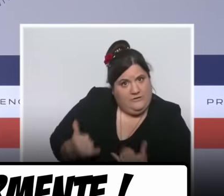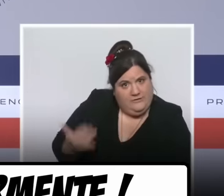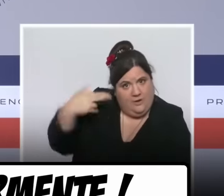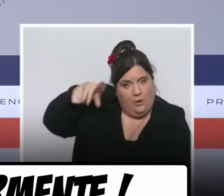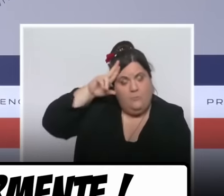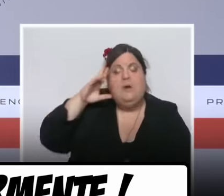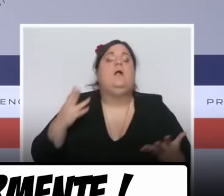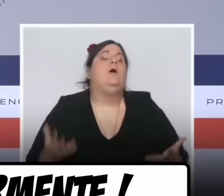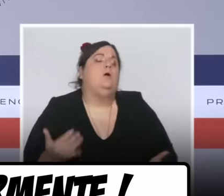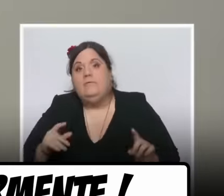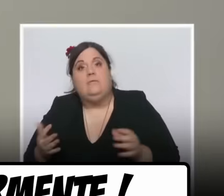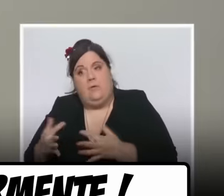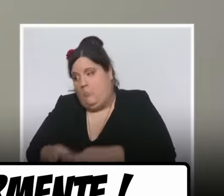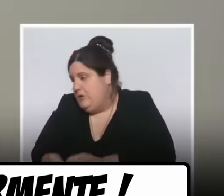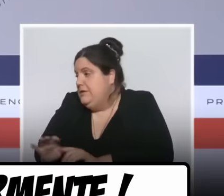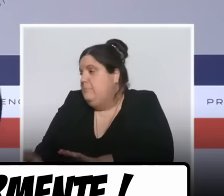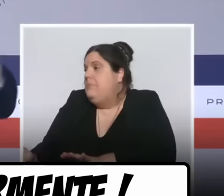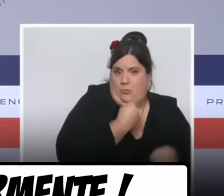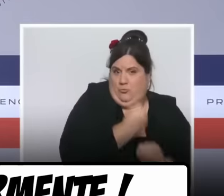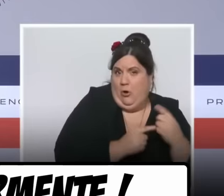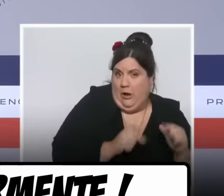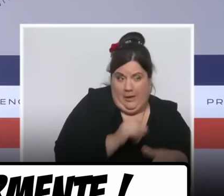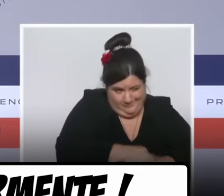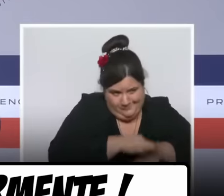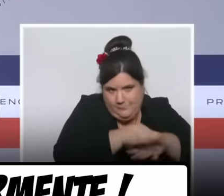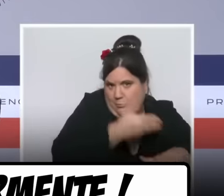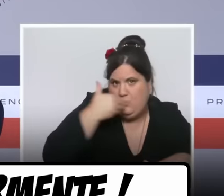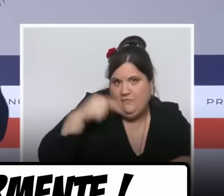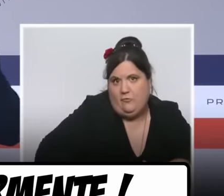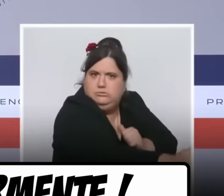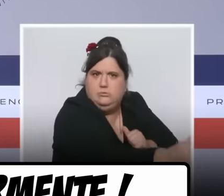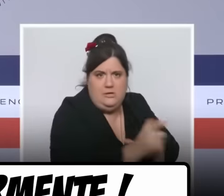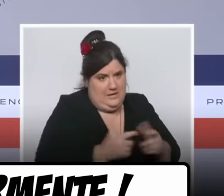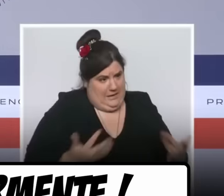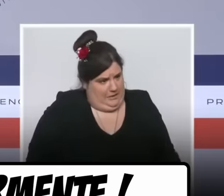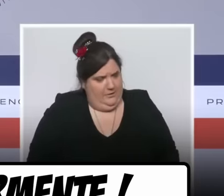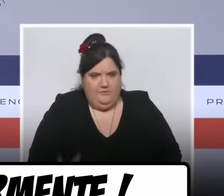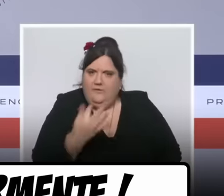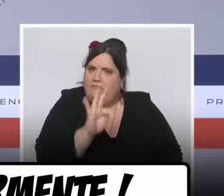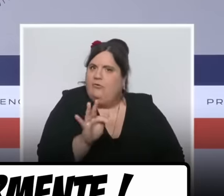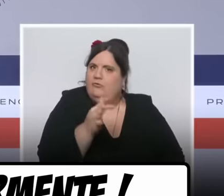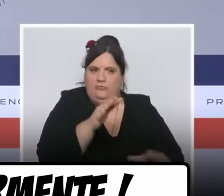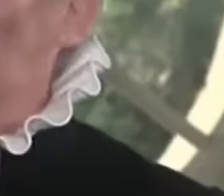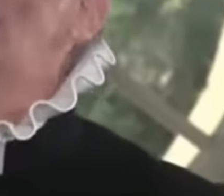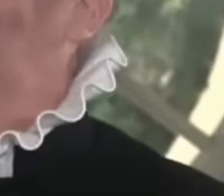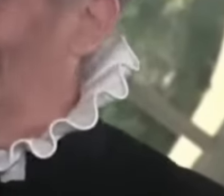beaucoup toussé. C'est... Être capable...